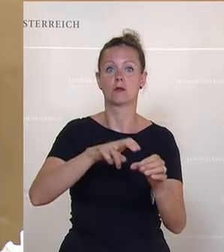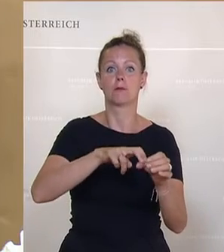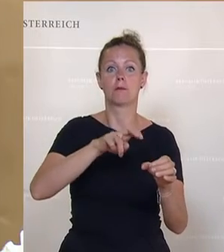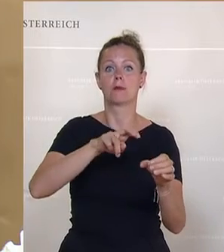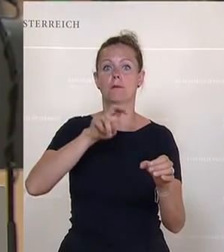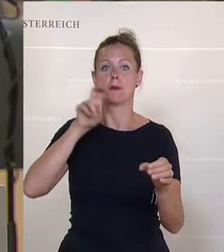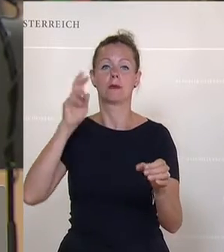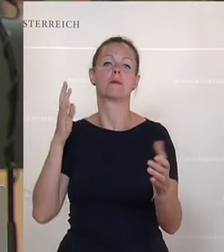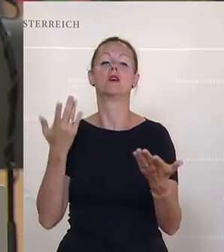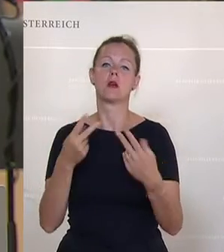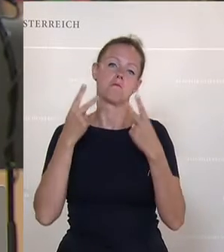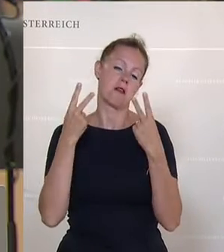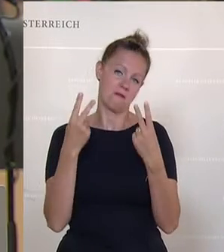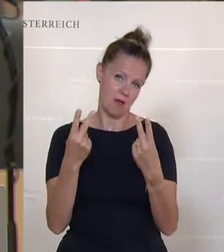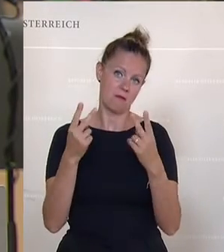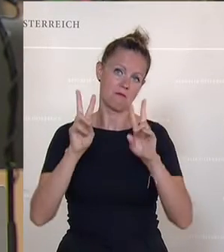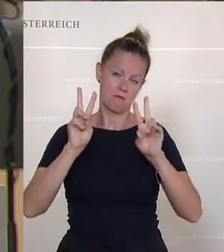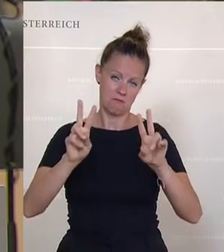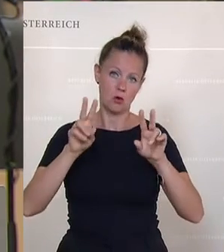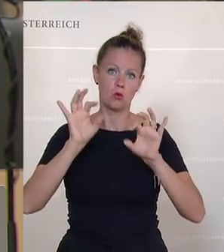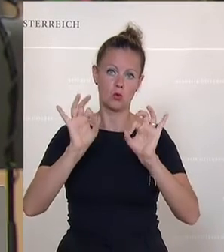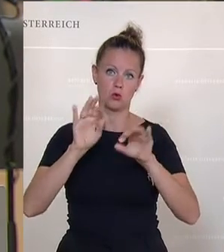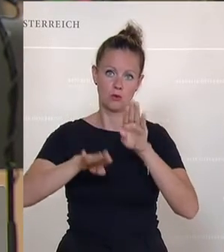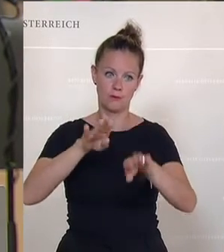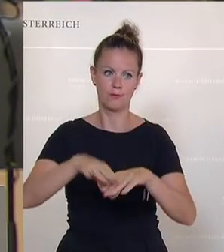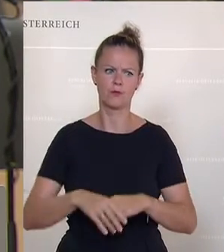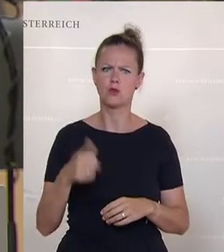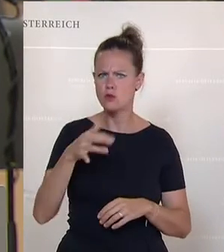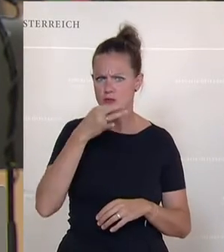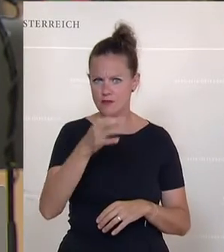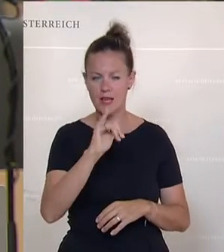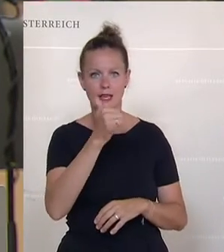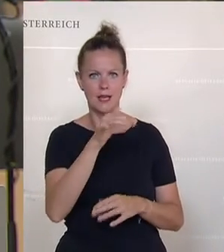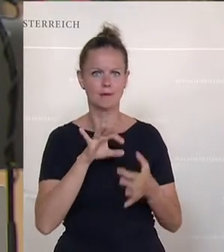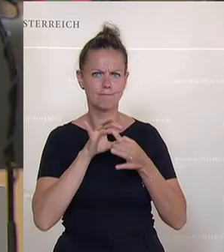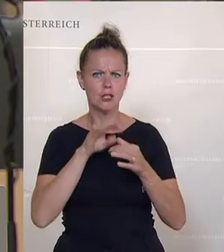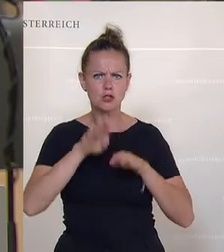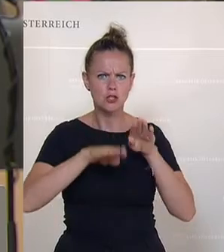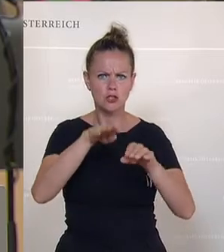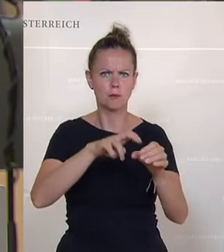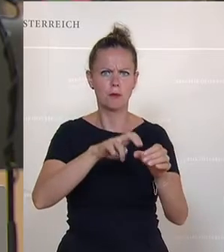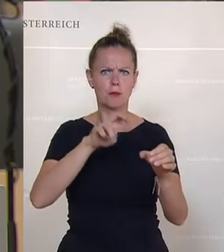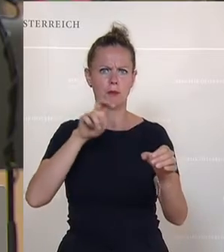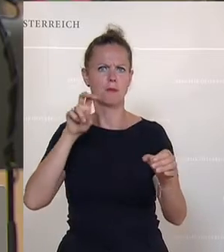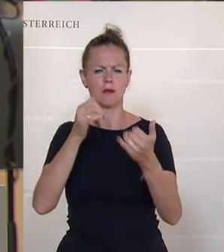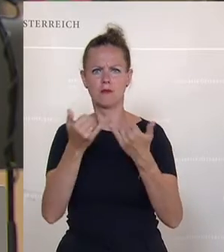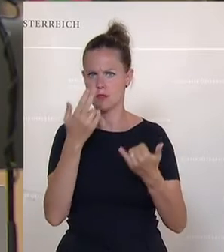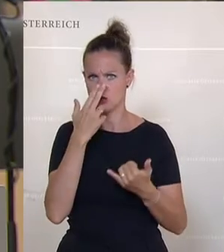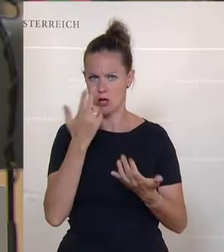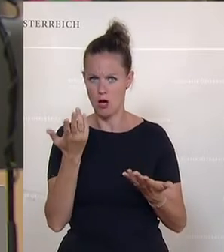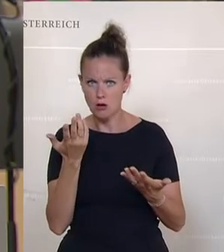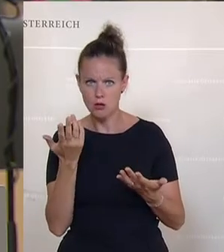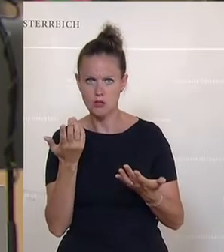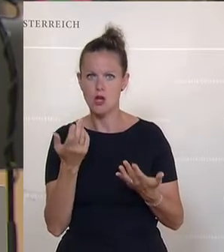ich, ein richtiger und guter. Zusatzfrage? Ja, ich habe eine Frage zu diesem schrittweisen Ausstieg. Insbesondere